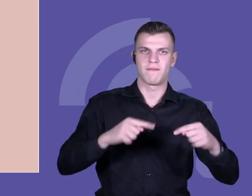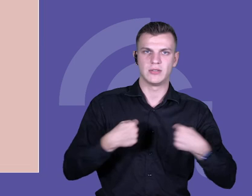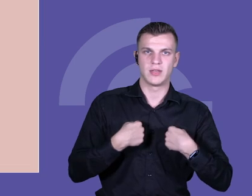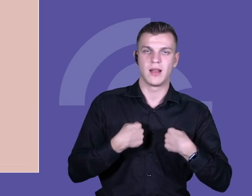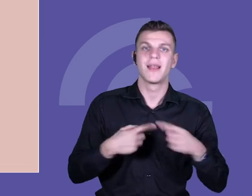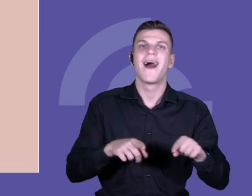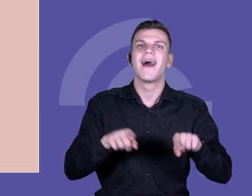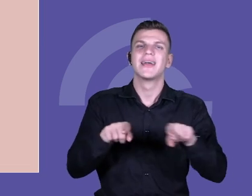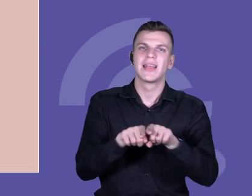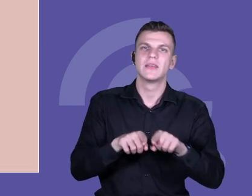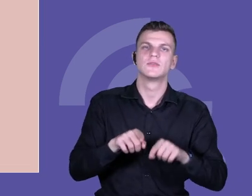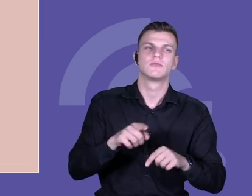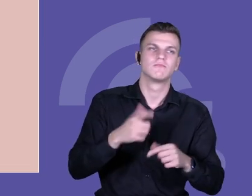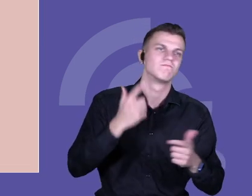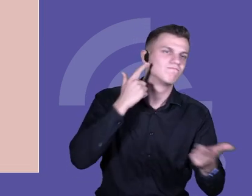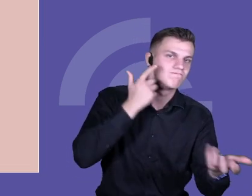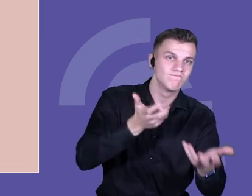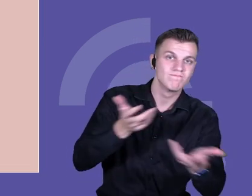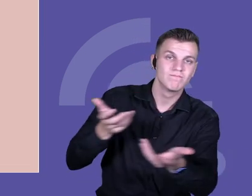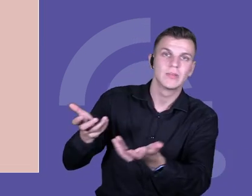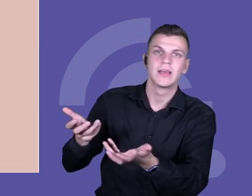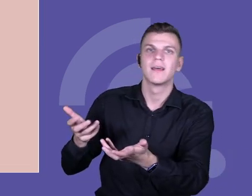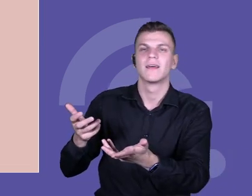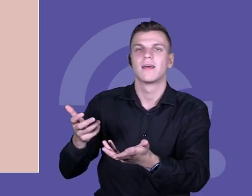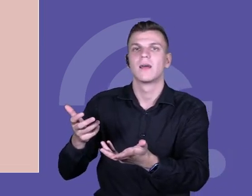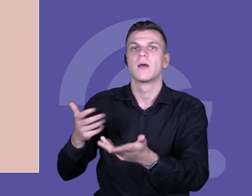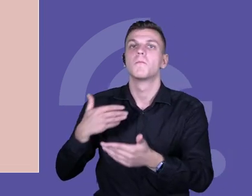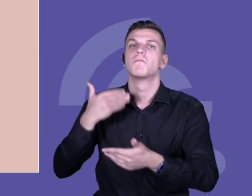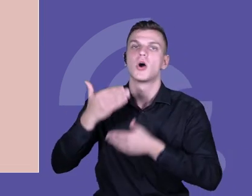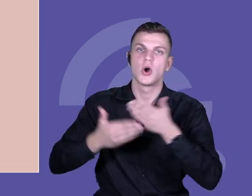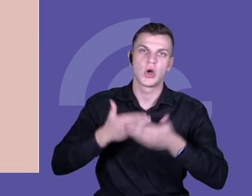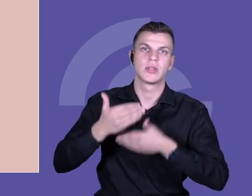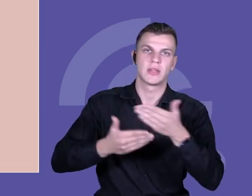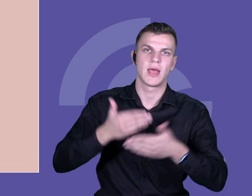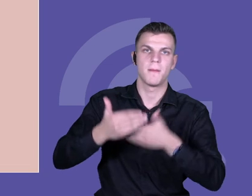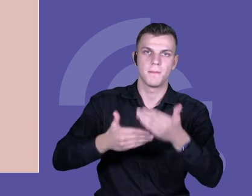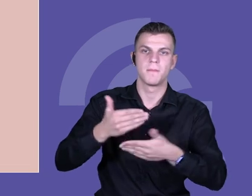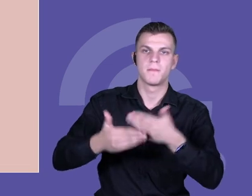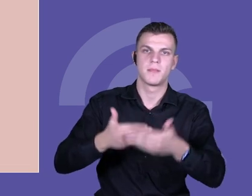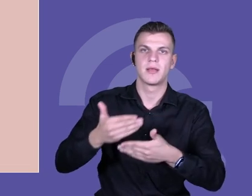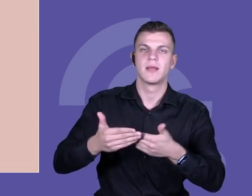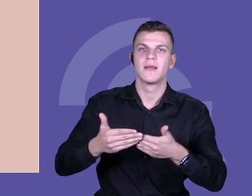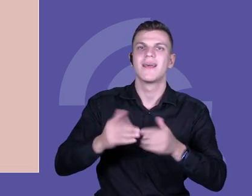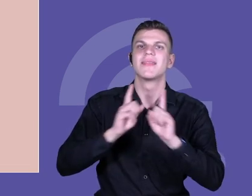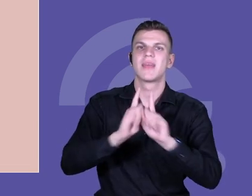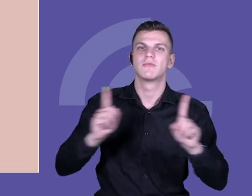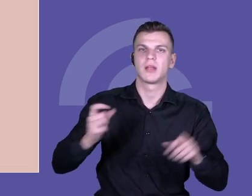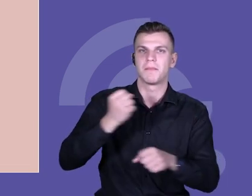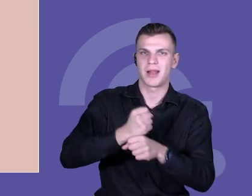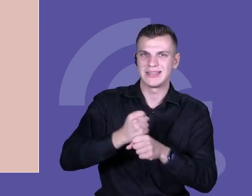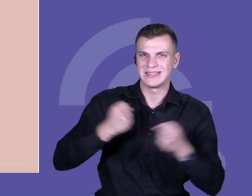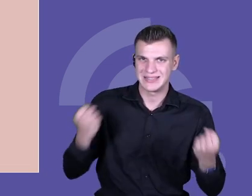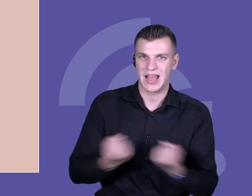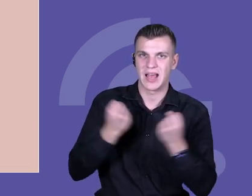audyt stopniowo staje się skupieniem pracy nauczycieli, a raczej niż